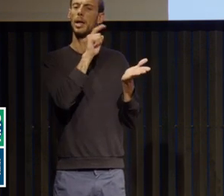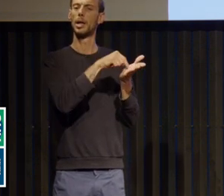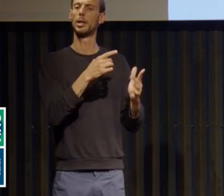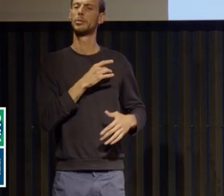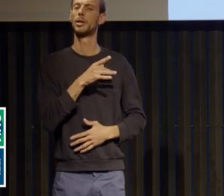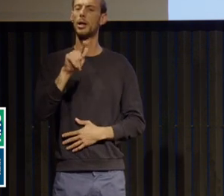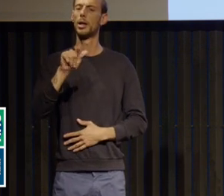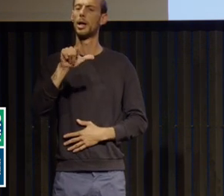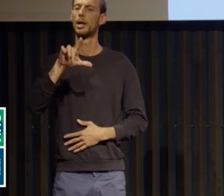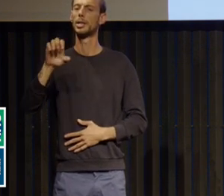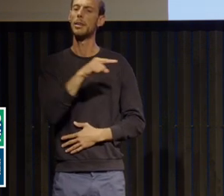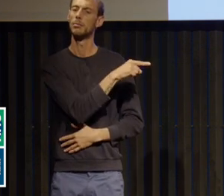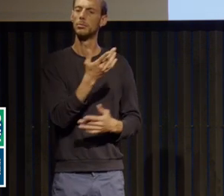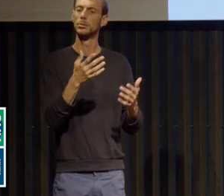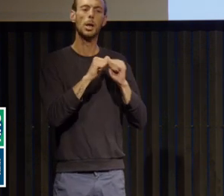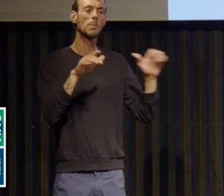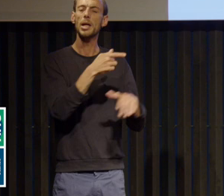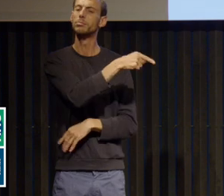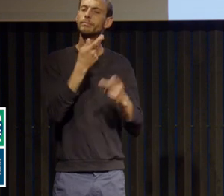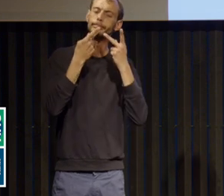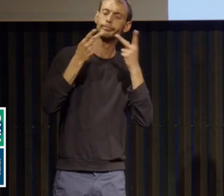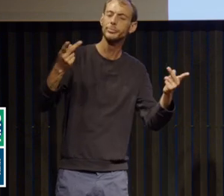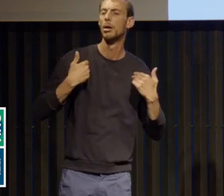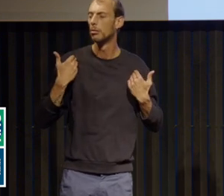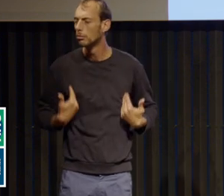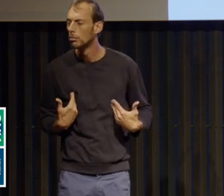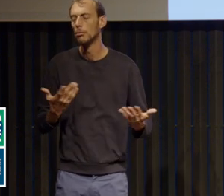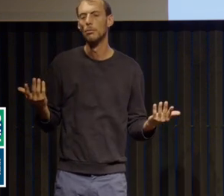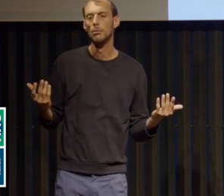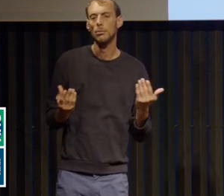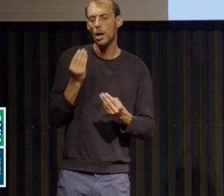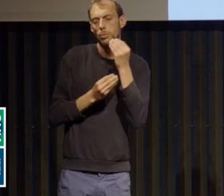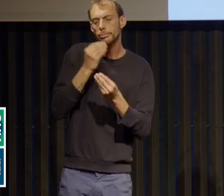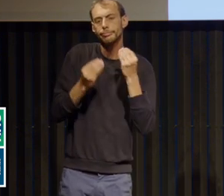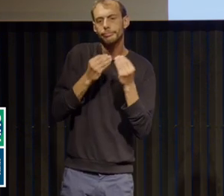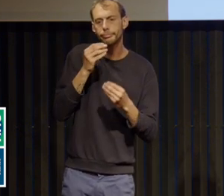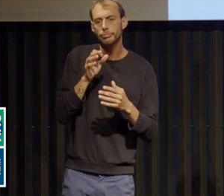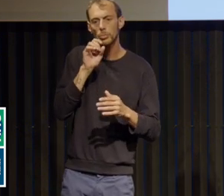est boulimique, au Royaume-Uni, il une flambée de demandes de consultation pour boulimie.